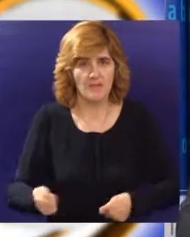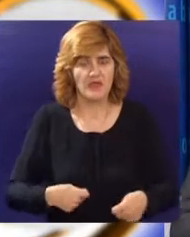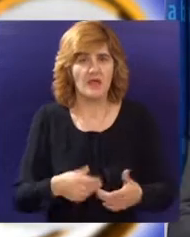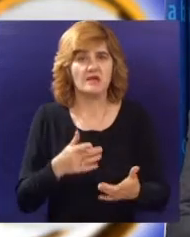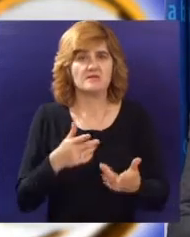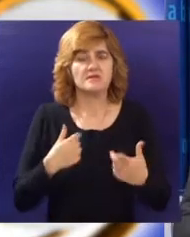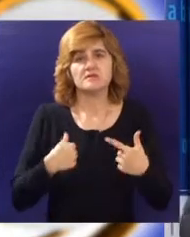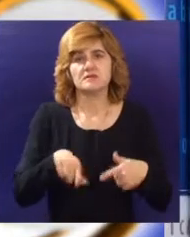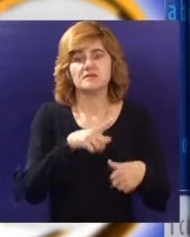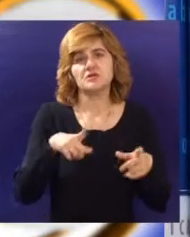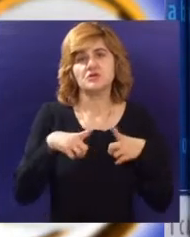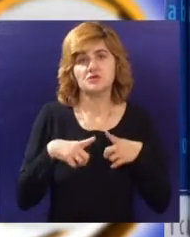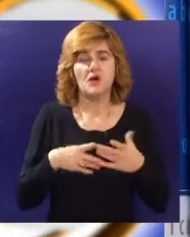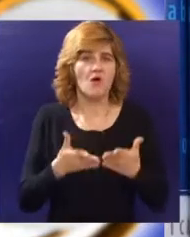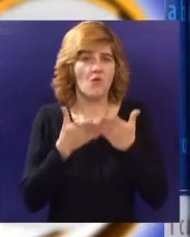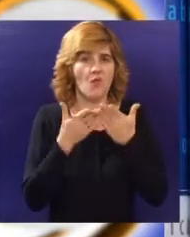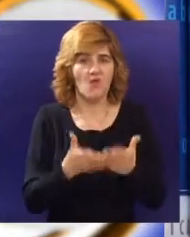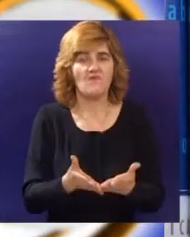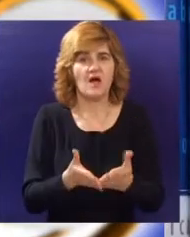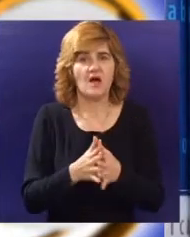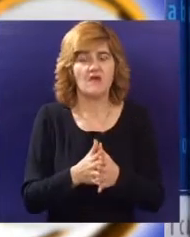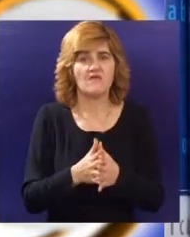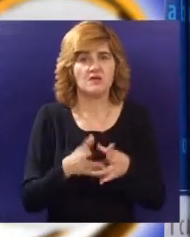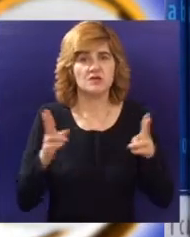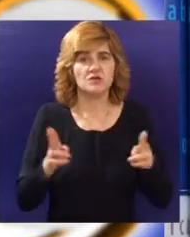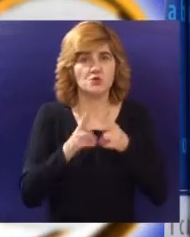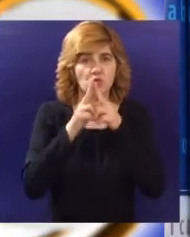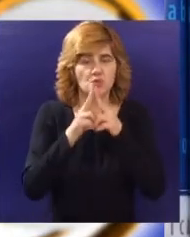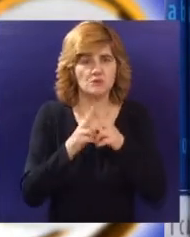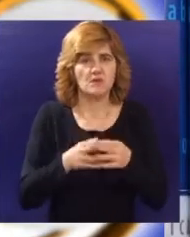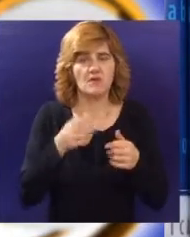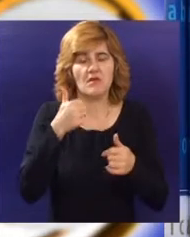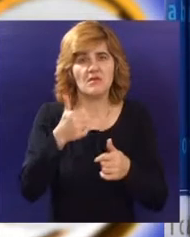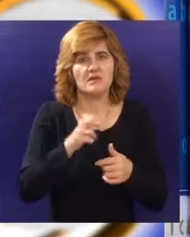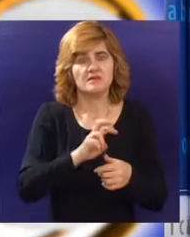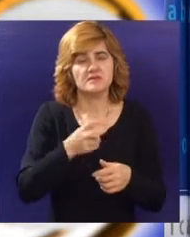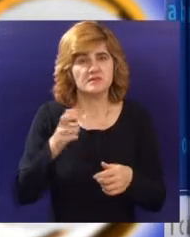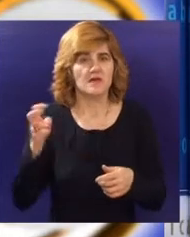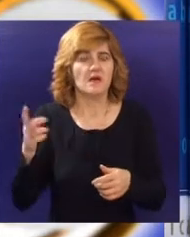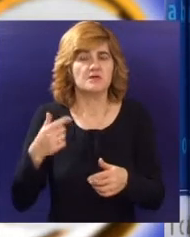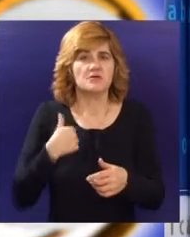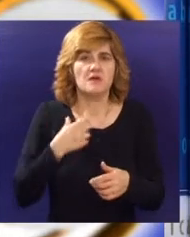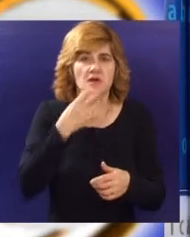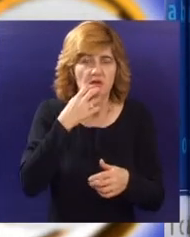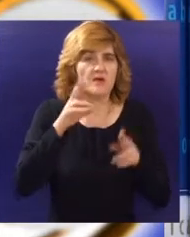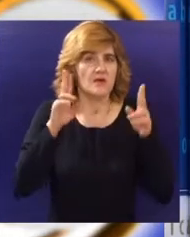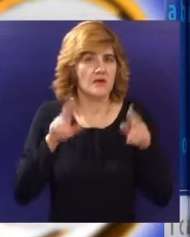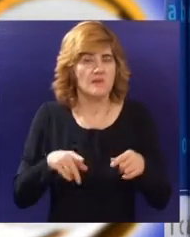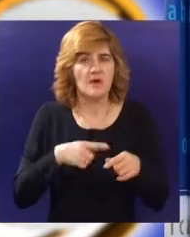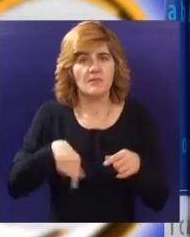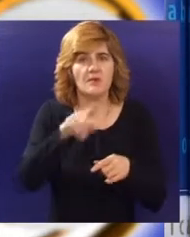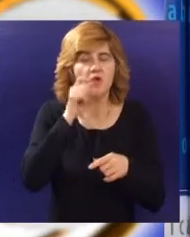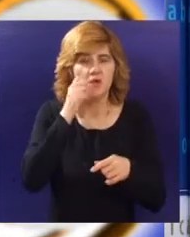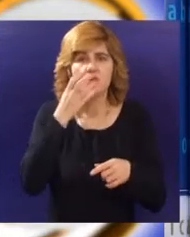da su čekali jedan ovakav susret, jedan ovakav projekat i čak ja imam i takve